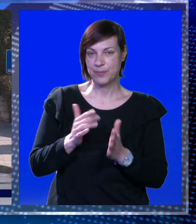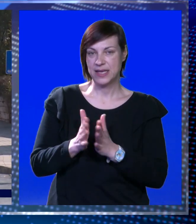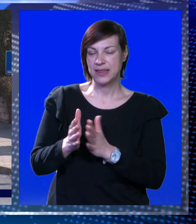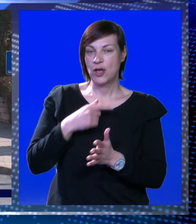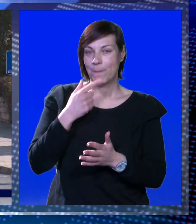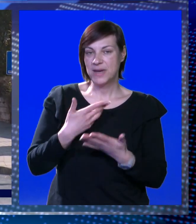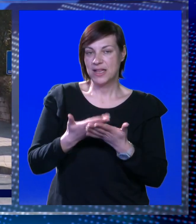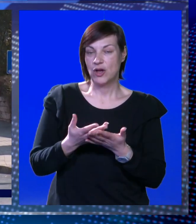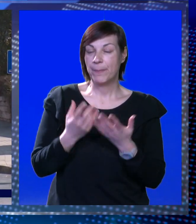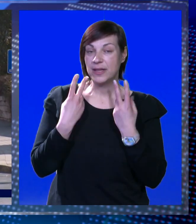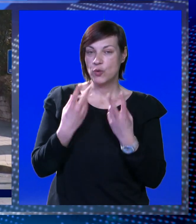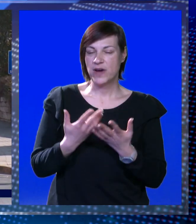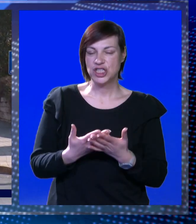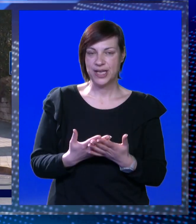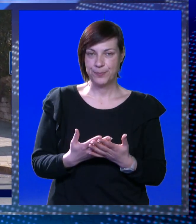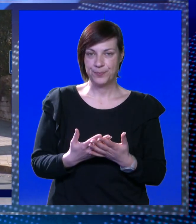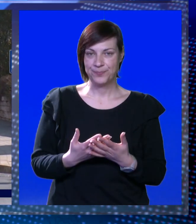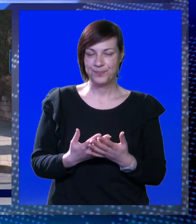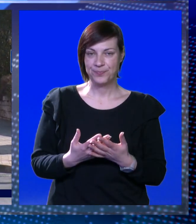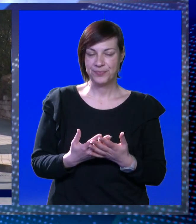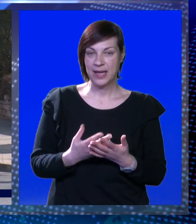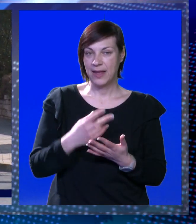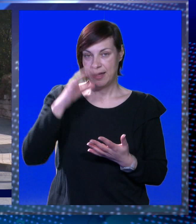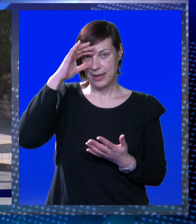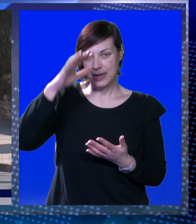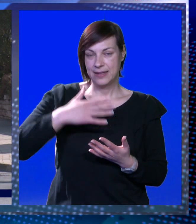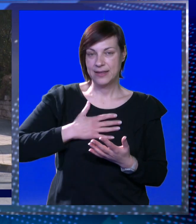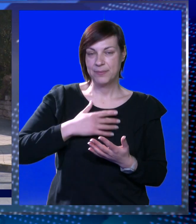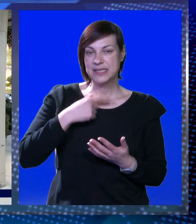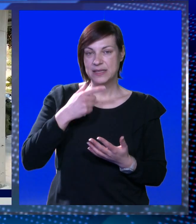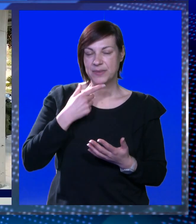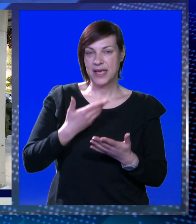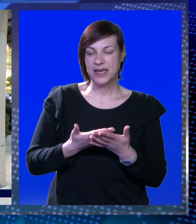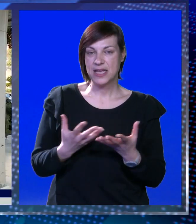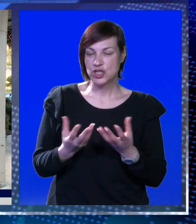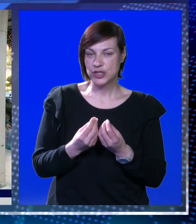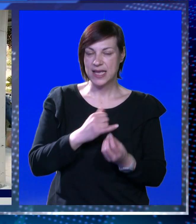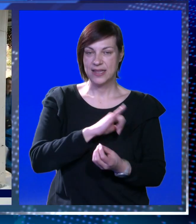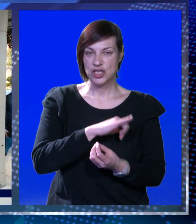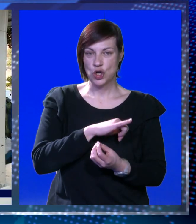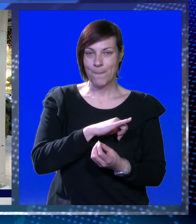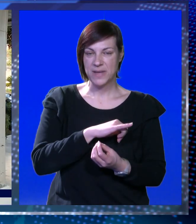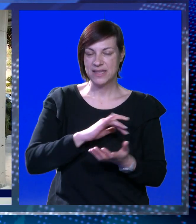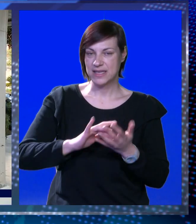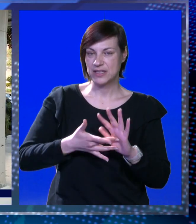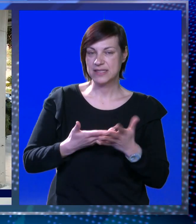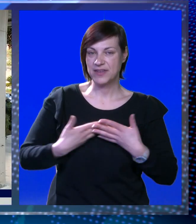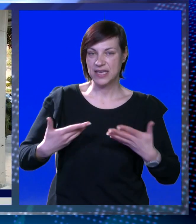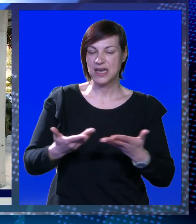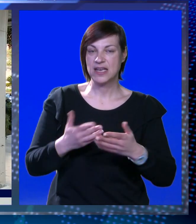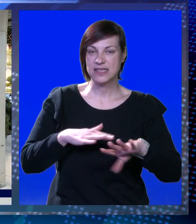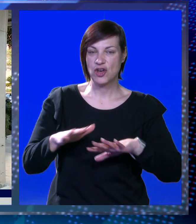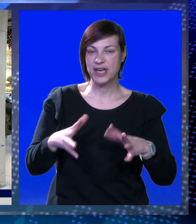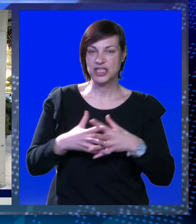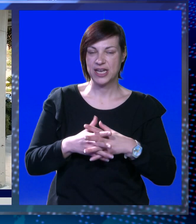će bar dio njihovih prijedloga biti uvažen. Pa gajte, mislim da ovdje je riječ o stvarno nekakvom zajedničkom interesu svih nas